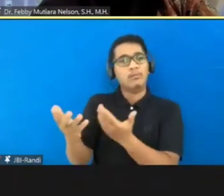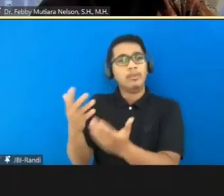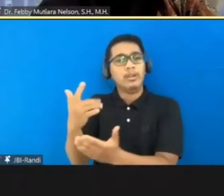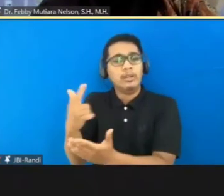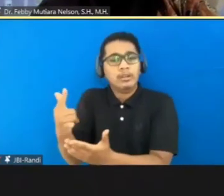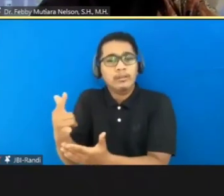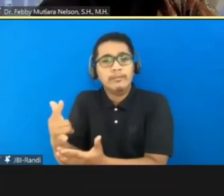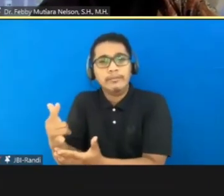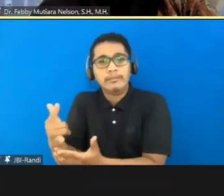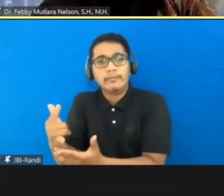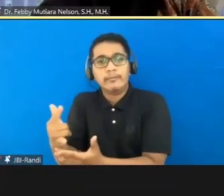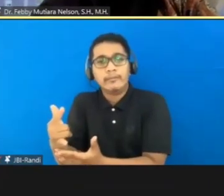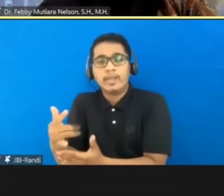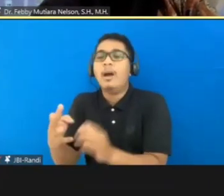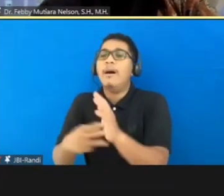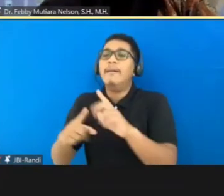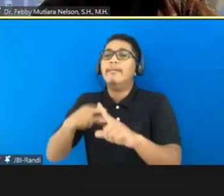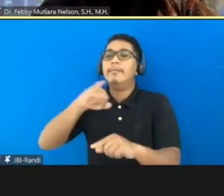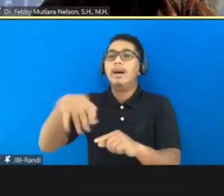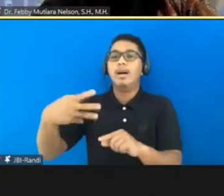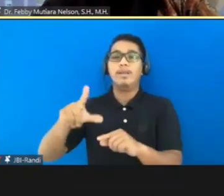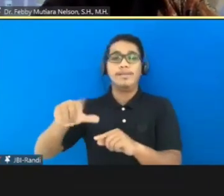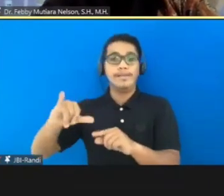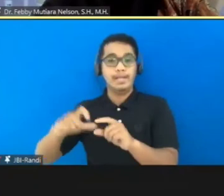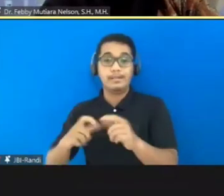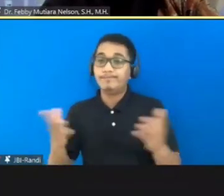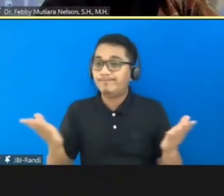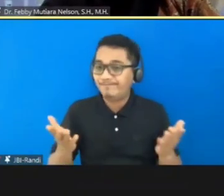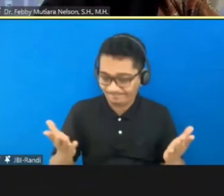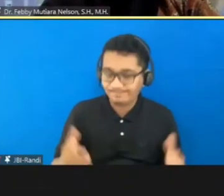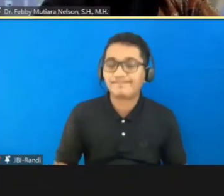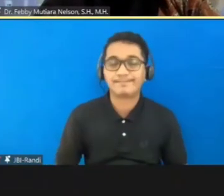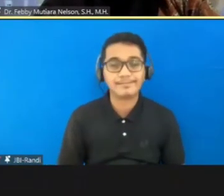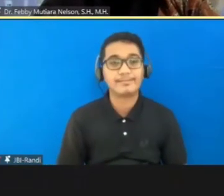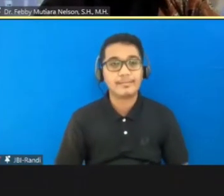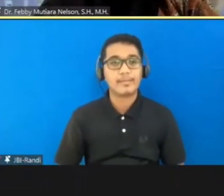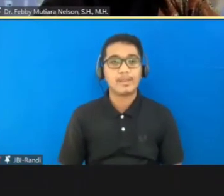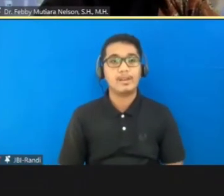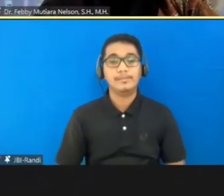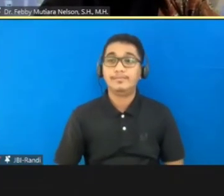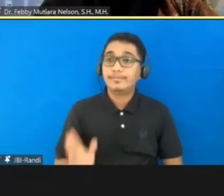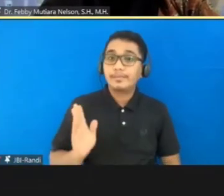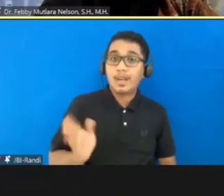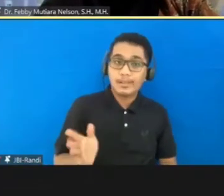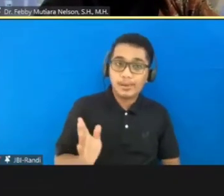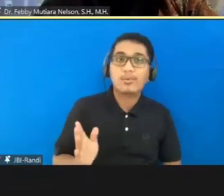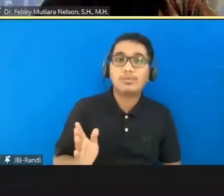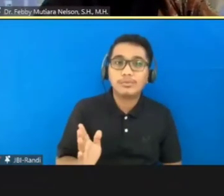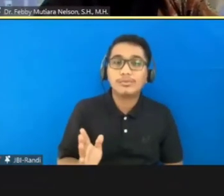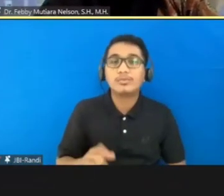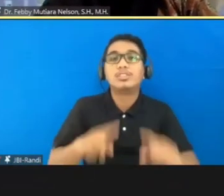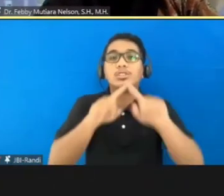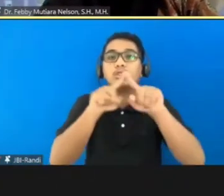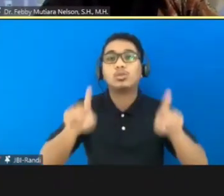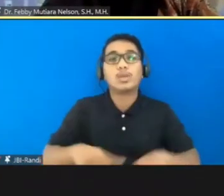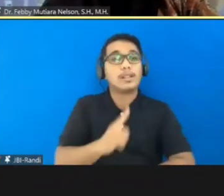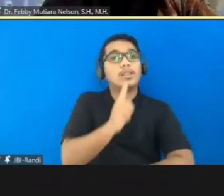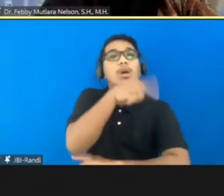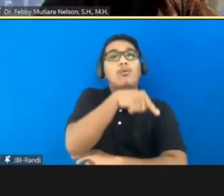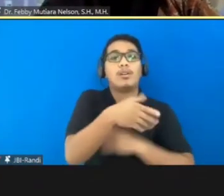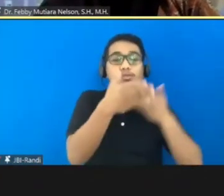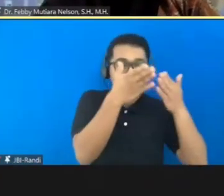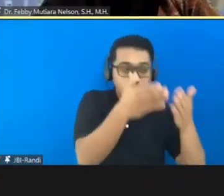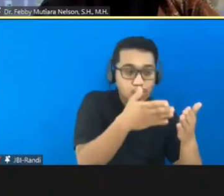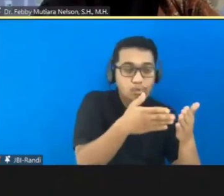majlis? Nah ini kan jadi pertanyaan lagi ya. Kalau tidak ada surat dakwaan khusus, nah ini tidak masalah.